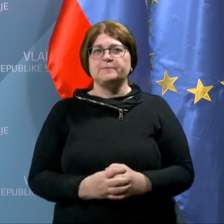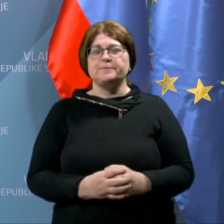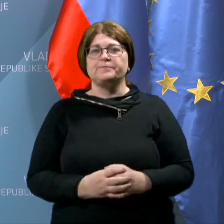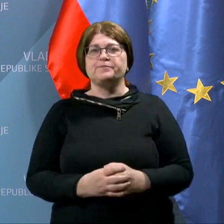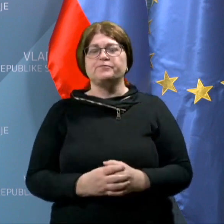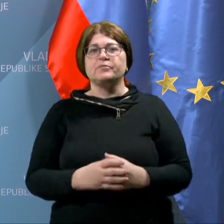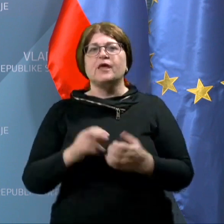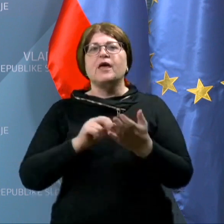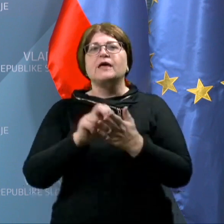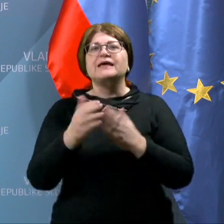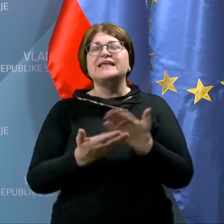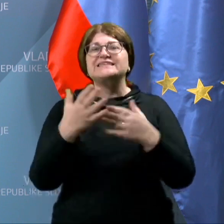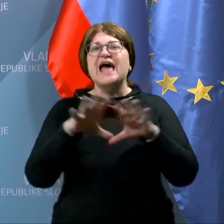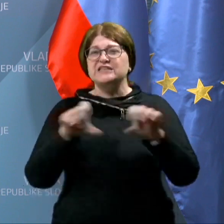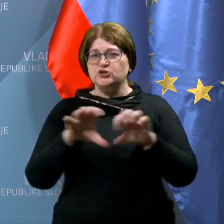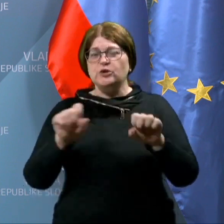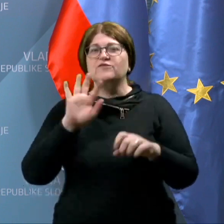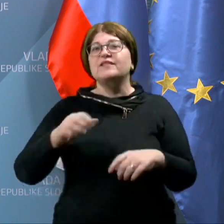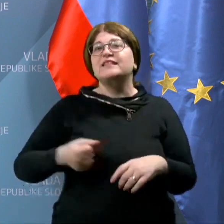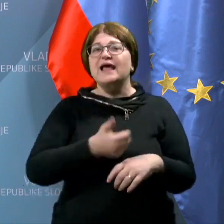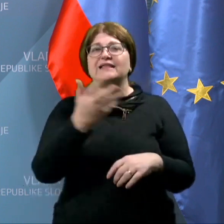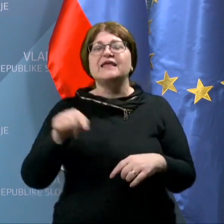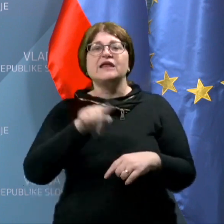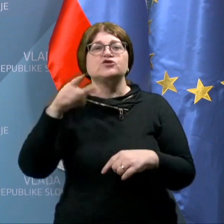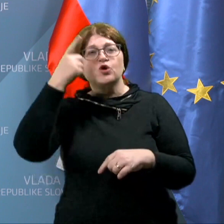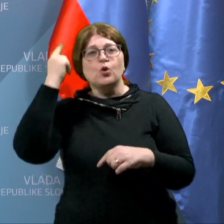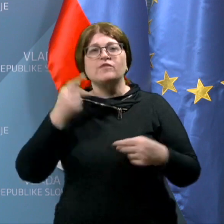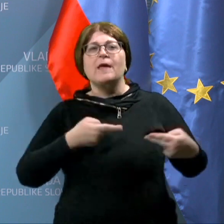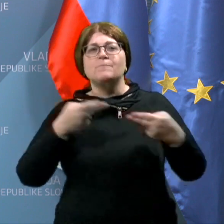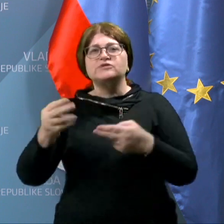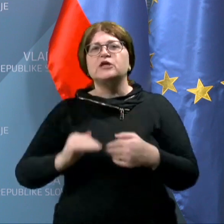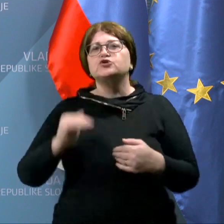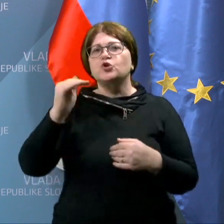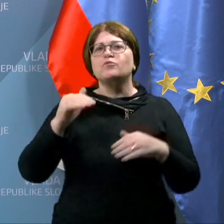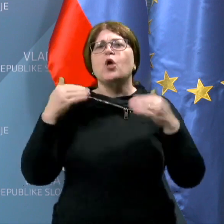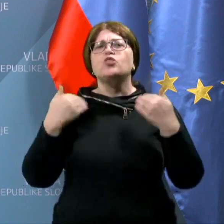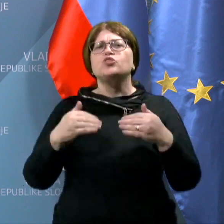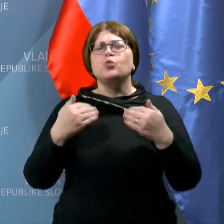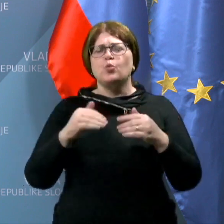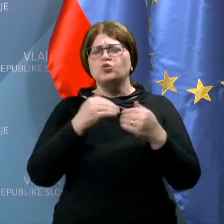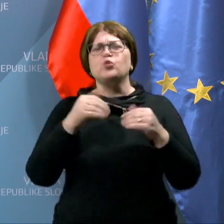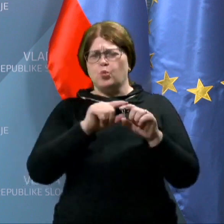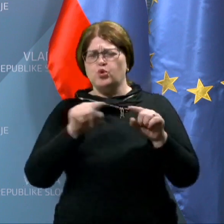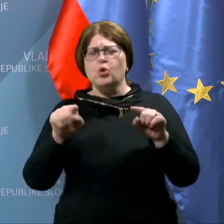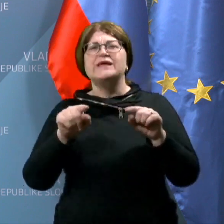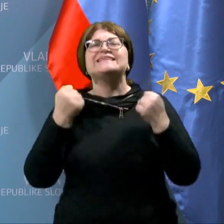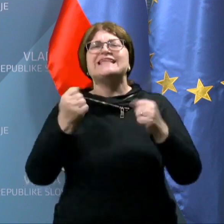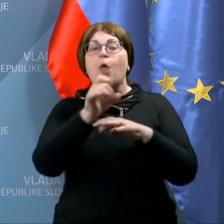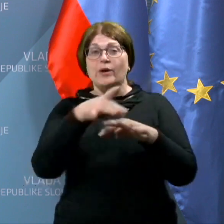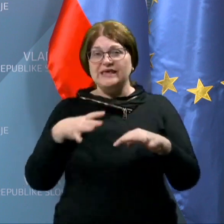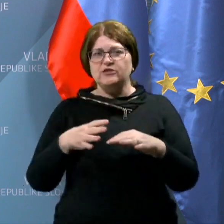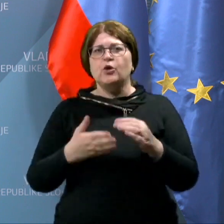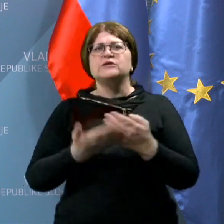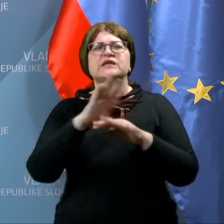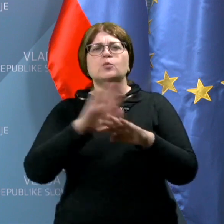Gre za storitve, na katere so pacijenti napoteni se stopno nujnosti zelo hitro, storitve za